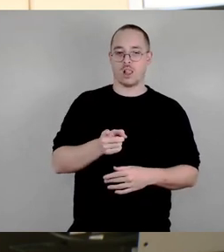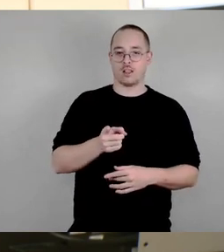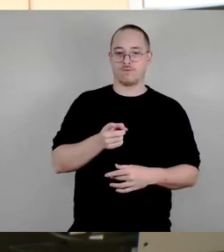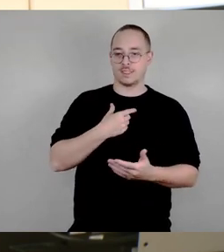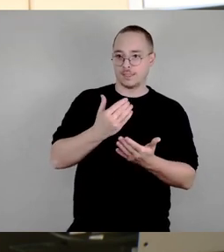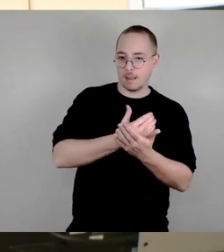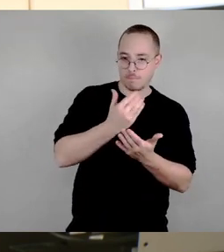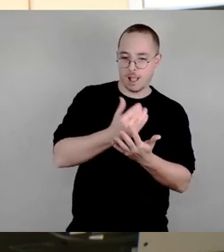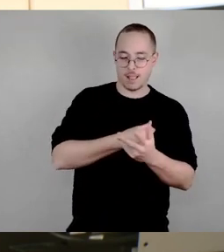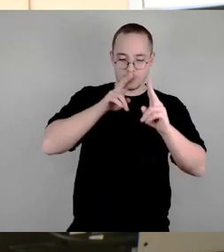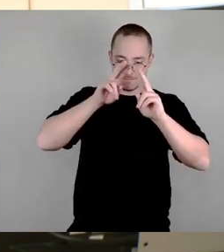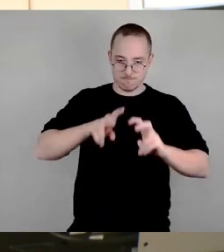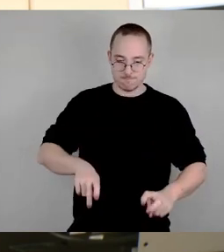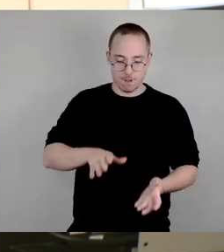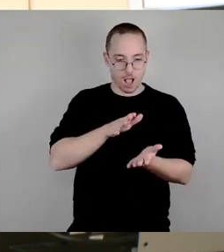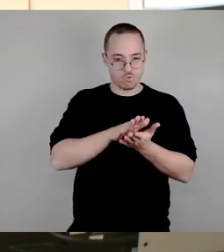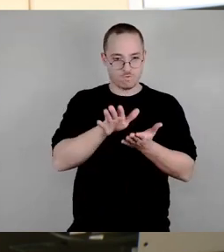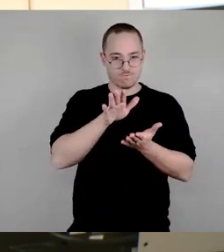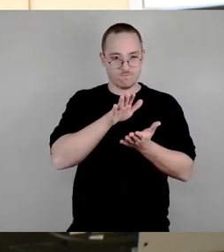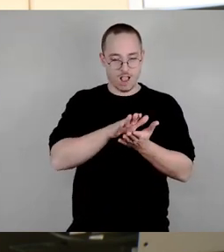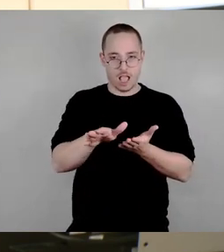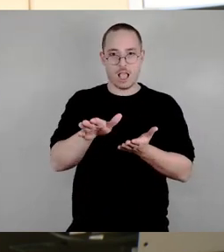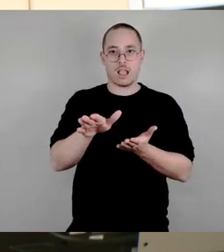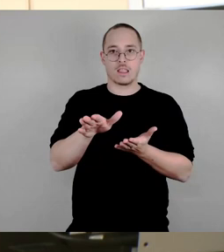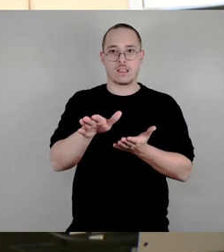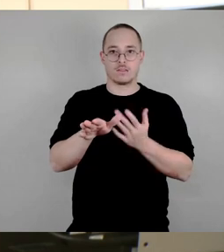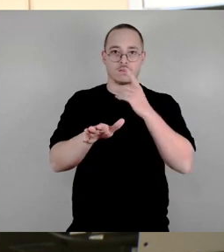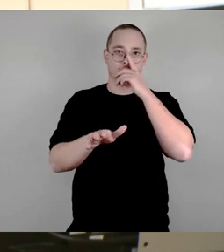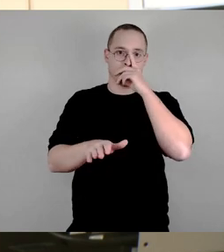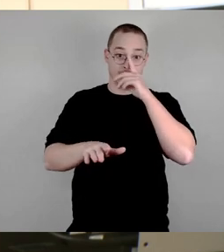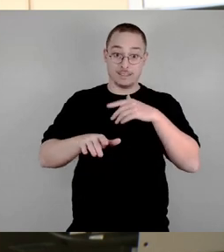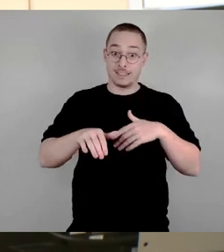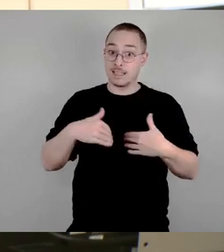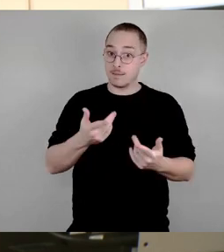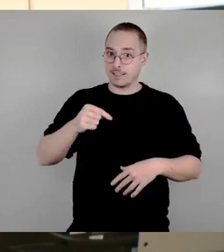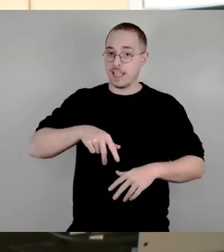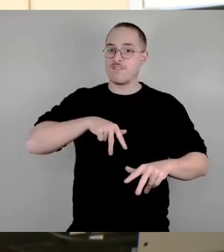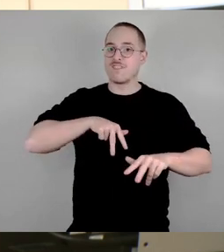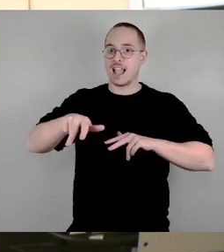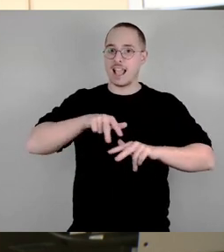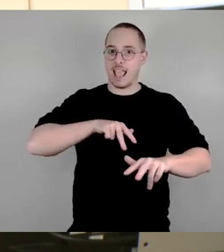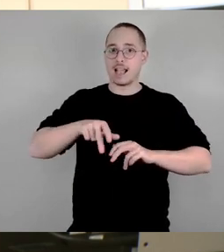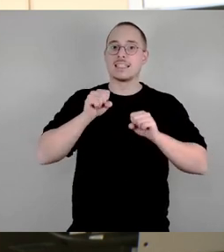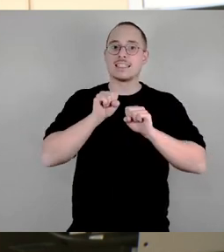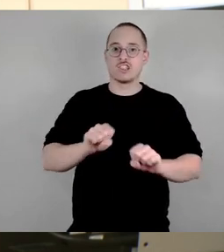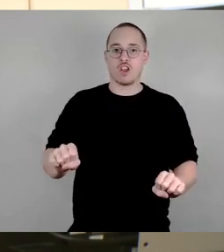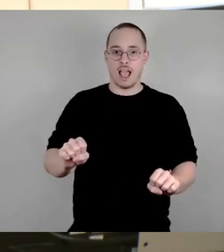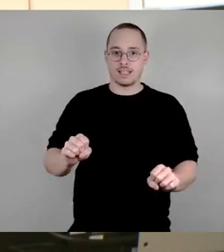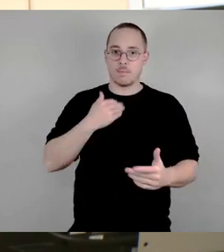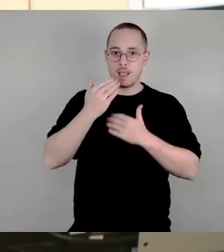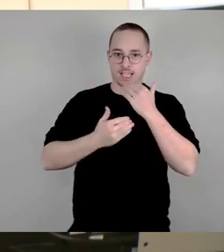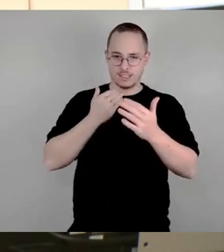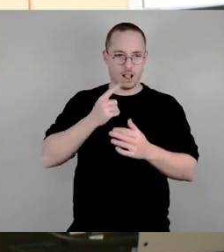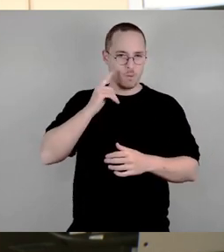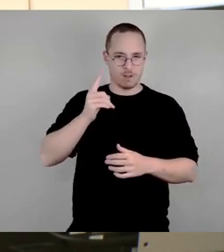Und es gibt einen Verkehrssicherheitsbericht, den hat die Landeshauptstadt vorgelegt im Dezember, also vor einem Vierteljahr in etwa.